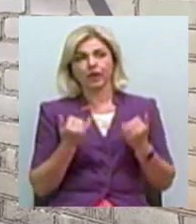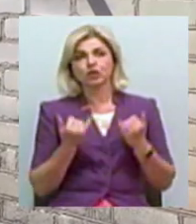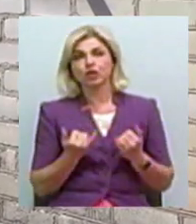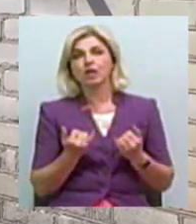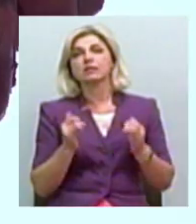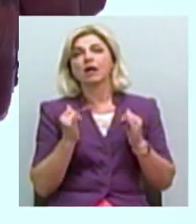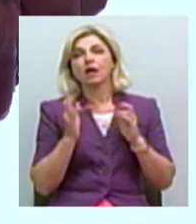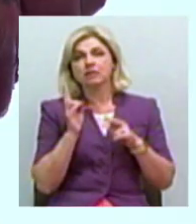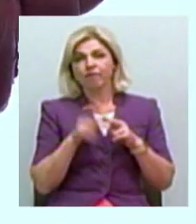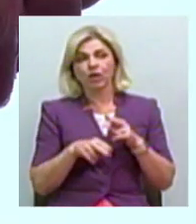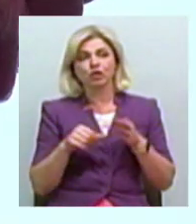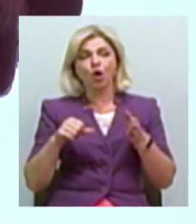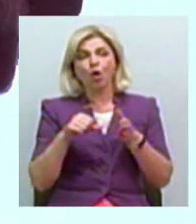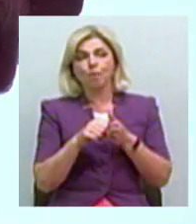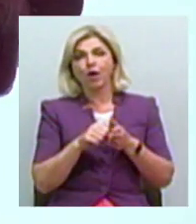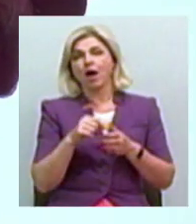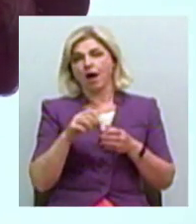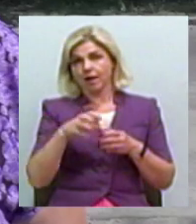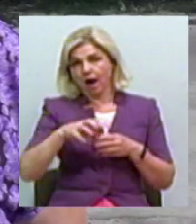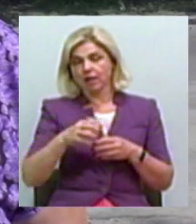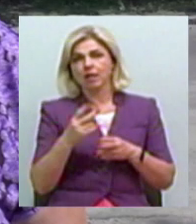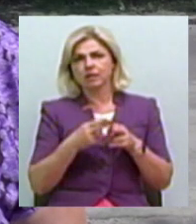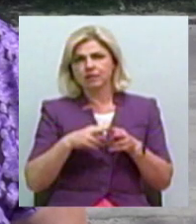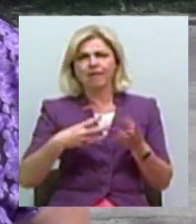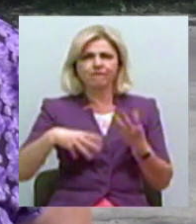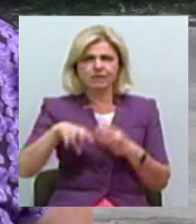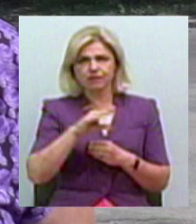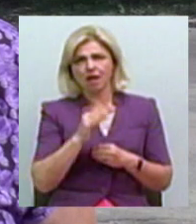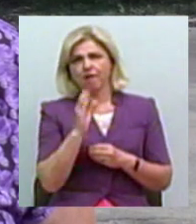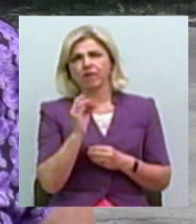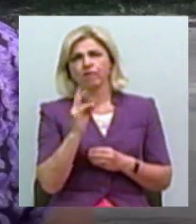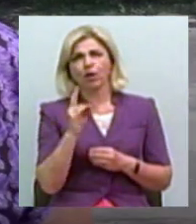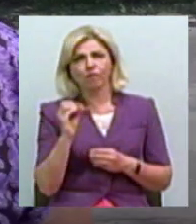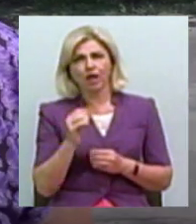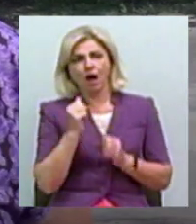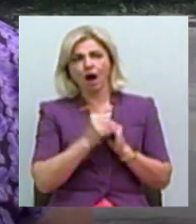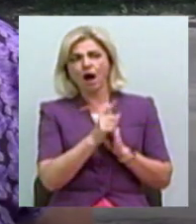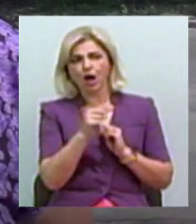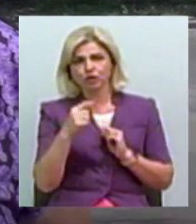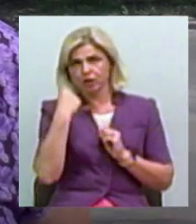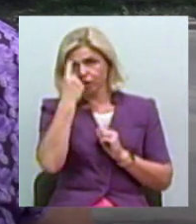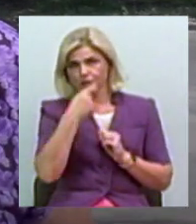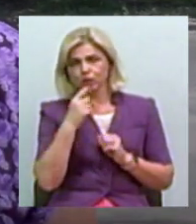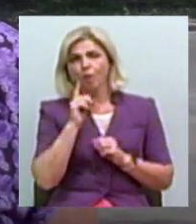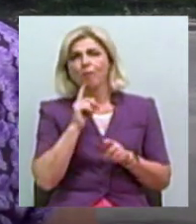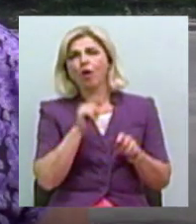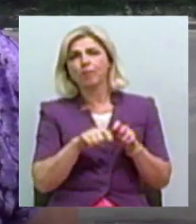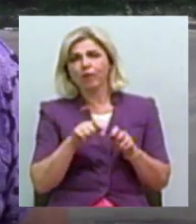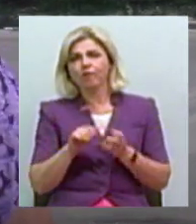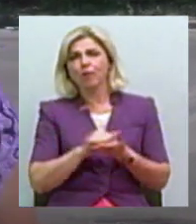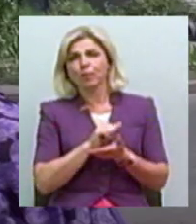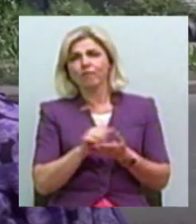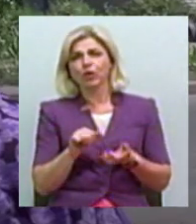Лише зараз завершують пломбувати крани, а це по всій Варварівці, кожному індивідуально. А поки пройдуть, перевірка документів